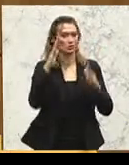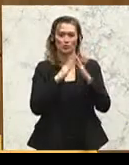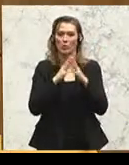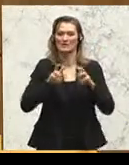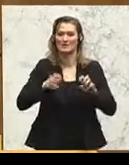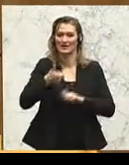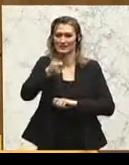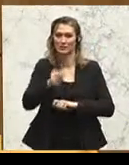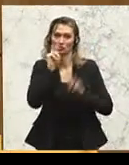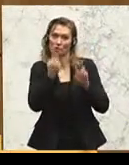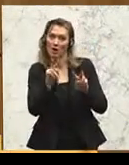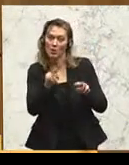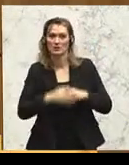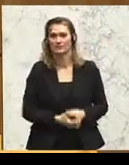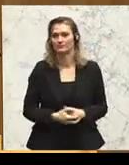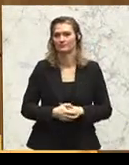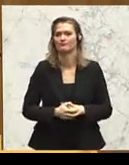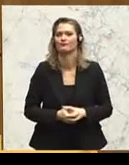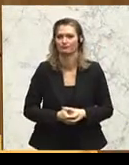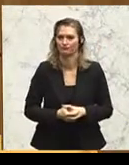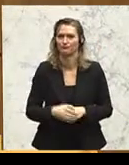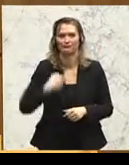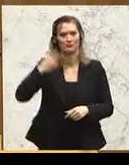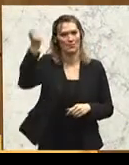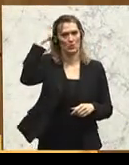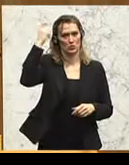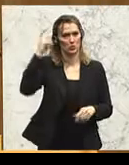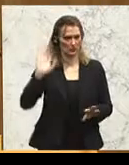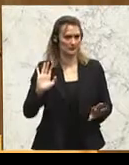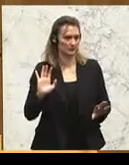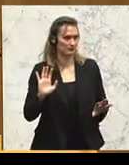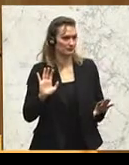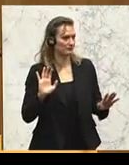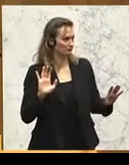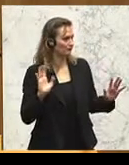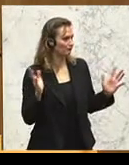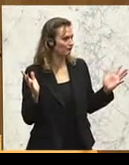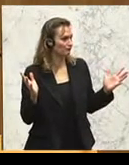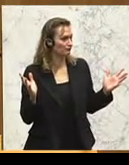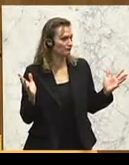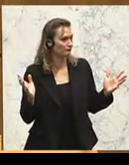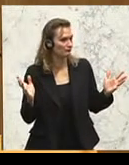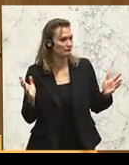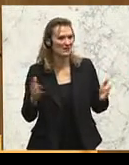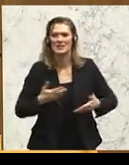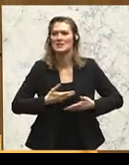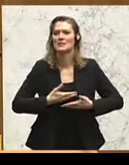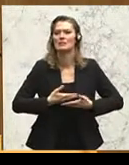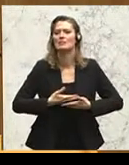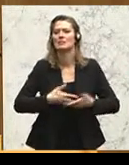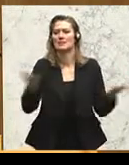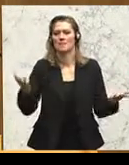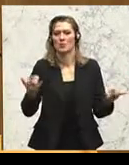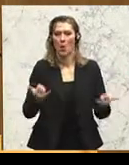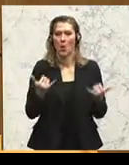den Bildschirmgeräten. Ich denke, es ist niemandem, der heute